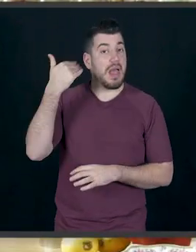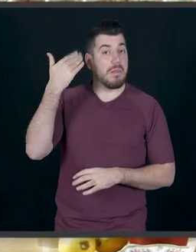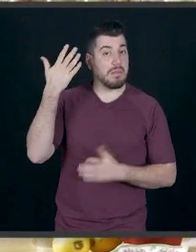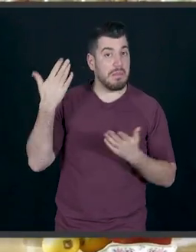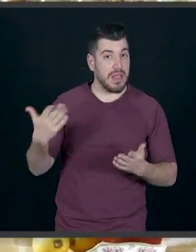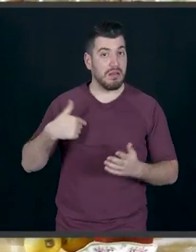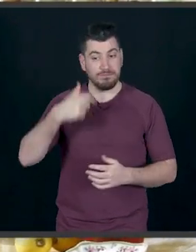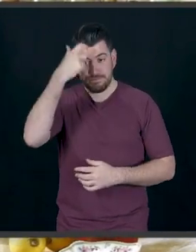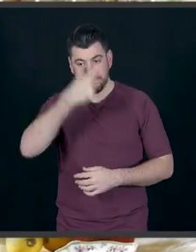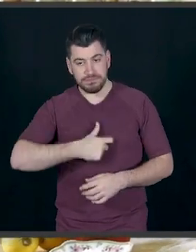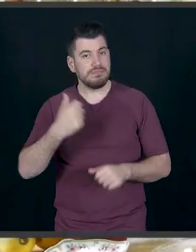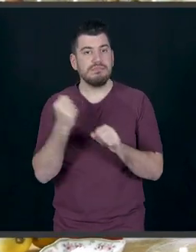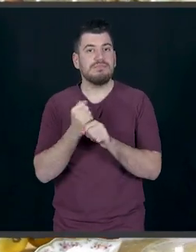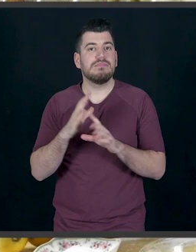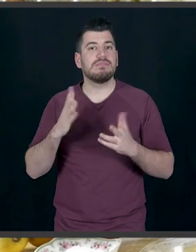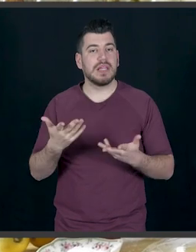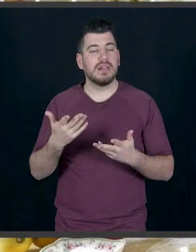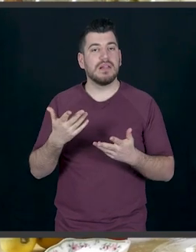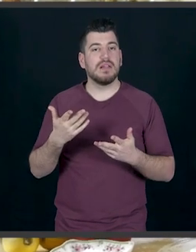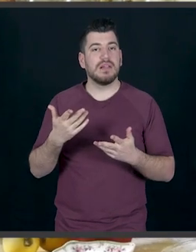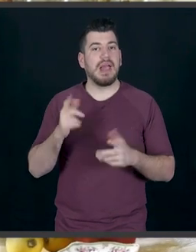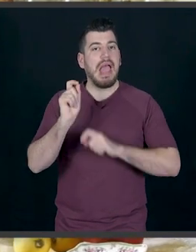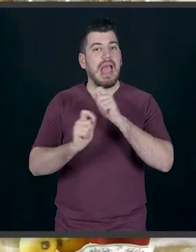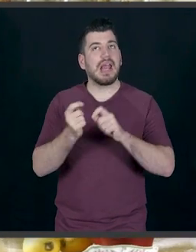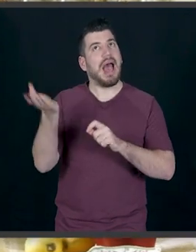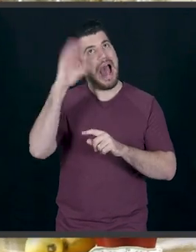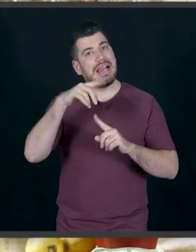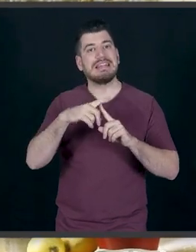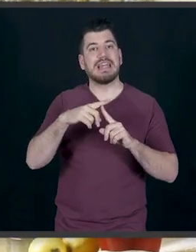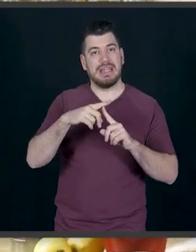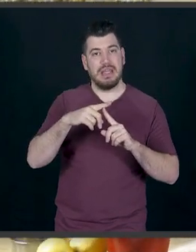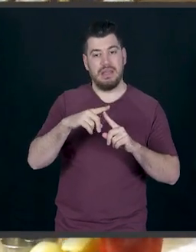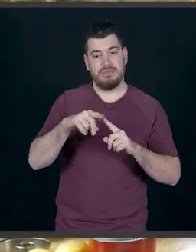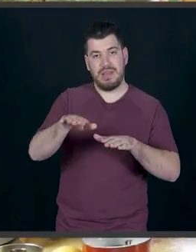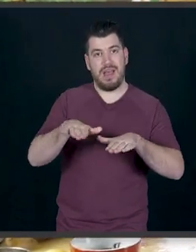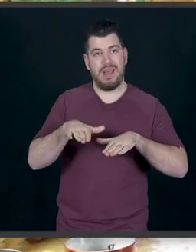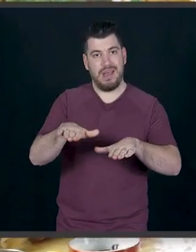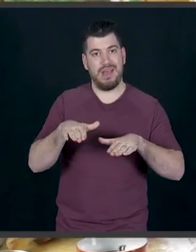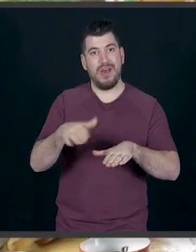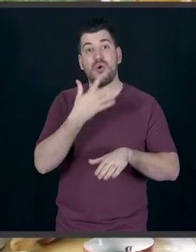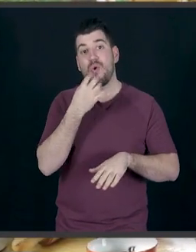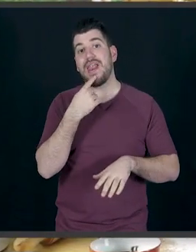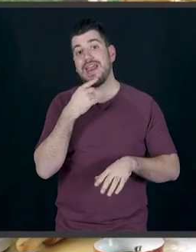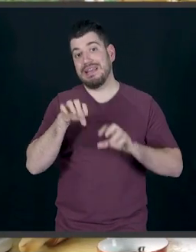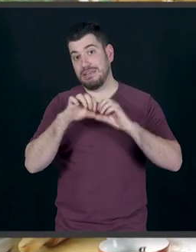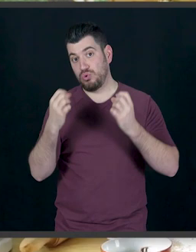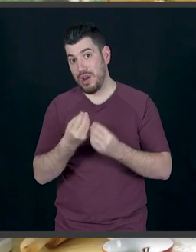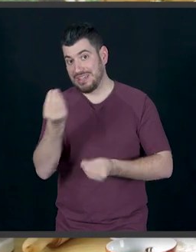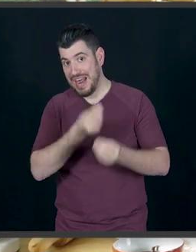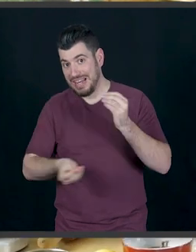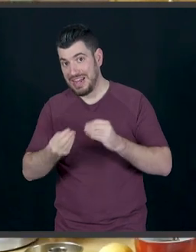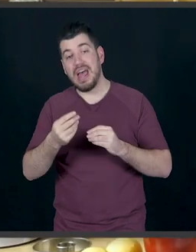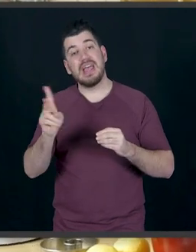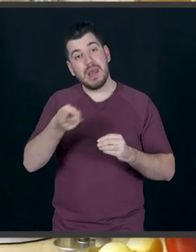Παλιότερα έκανα μία άλλη τεχνική για ζυμάρι, επειδή θεωρείτε ότι τα καλύτερα ντόνατς βγαίνουν με άμελο